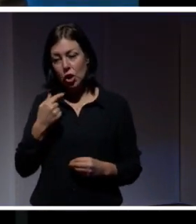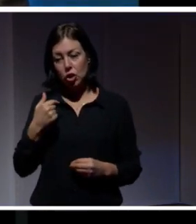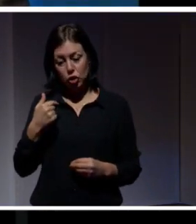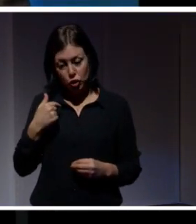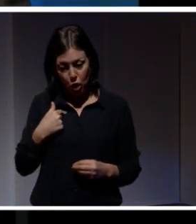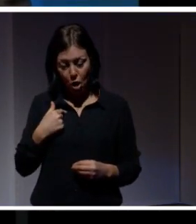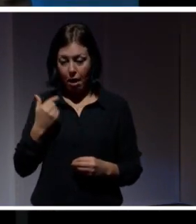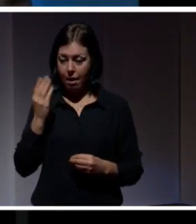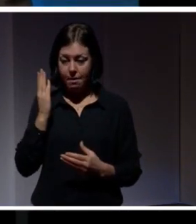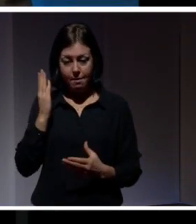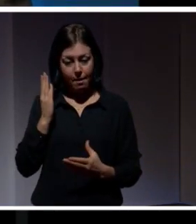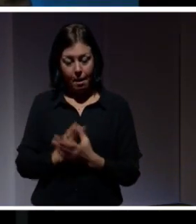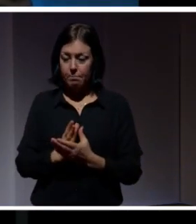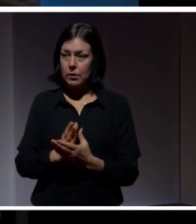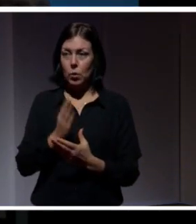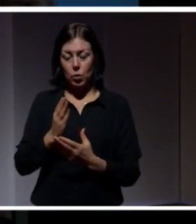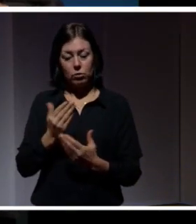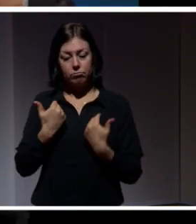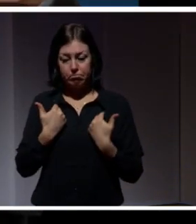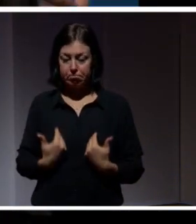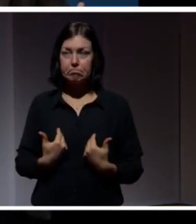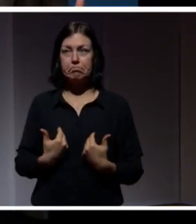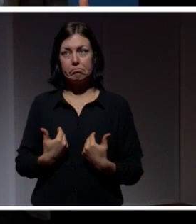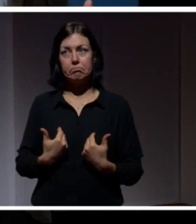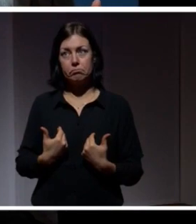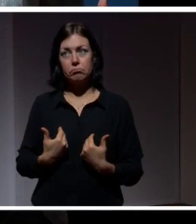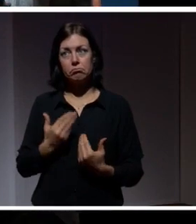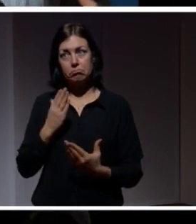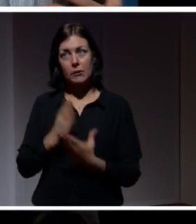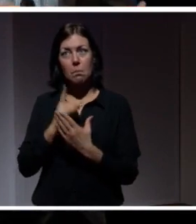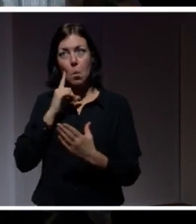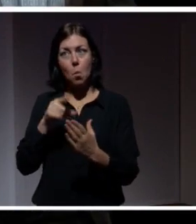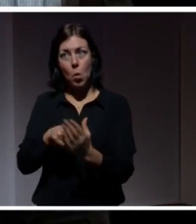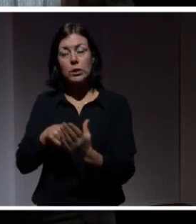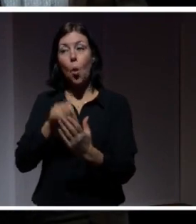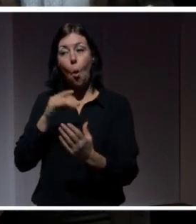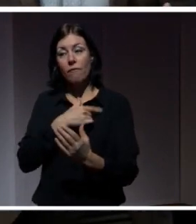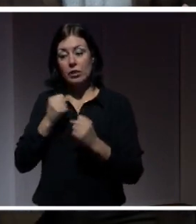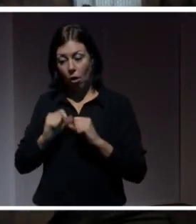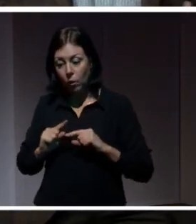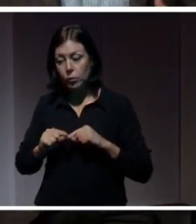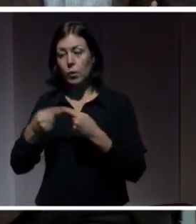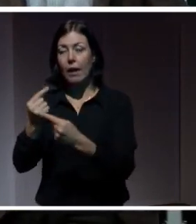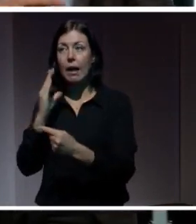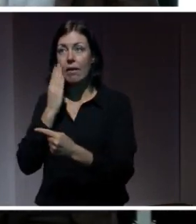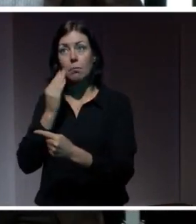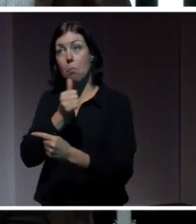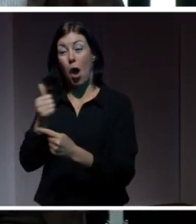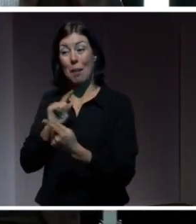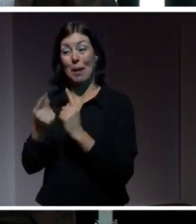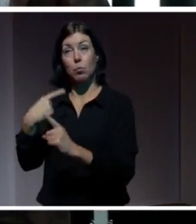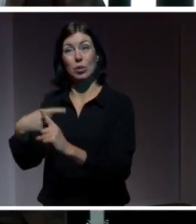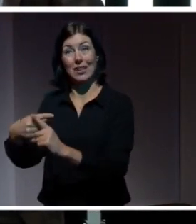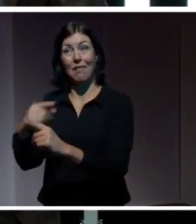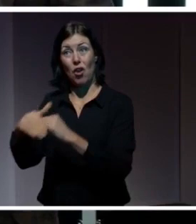bestämda åsikt i det här att om vi faktiskt ska kunna föra oss framåt och utveckla Facebook till att bli enbart ett positivt